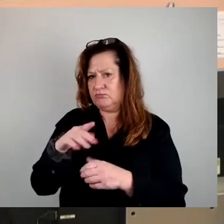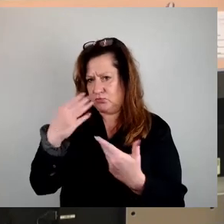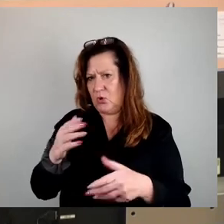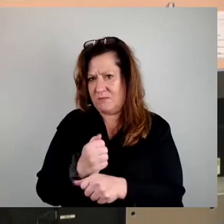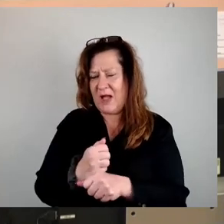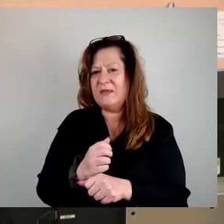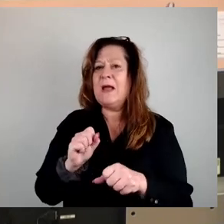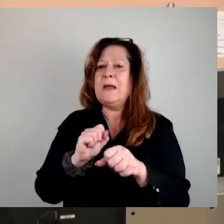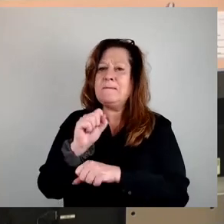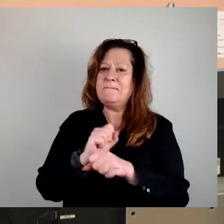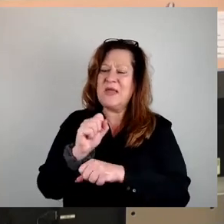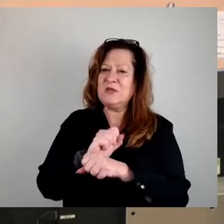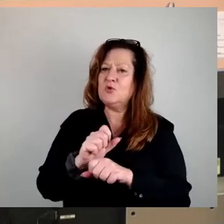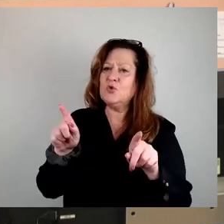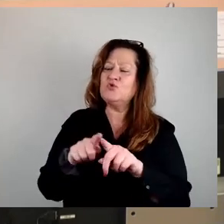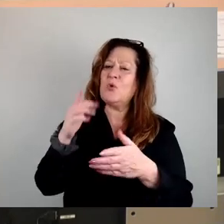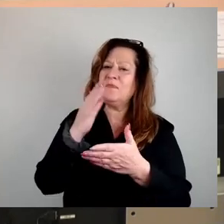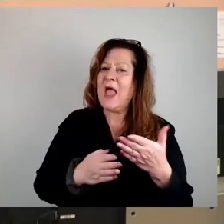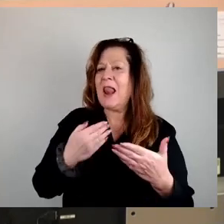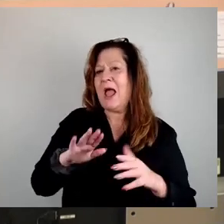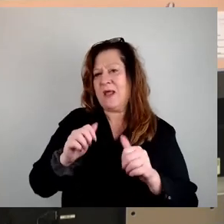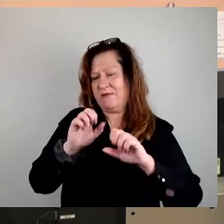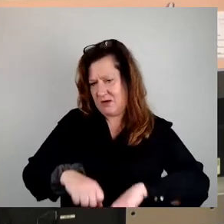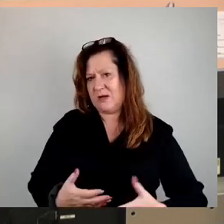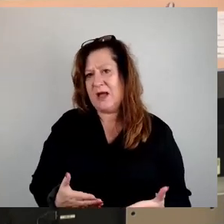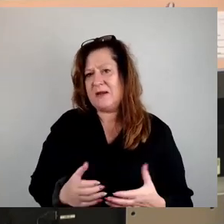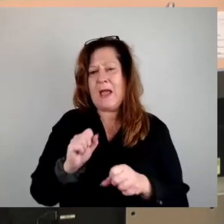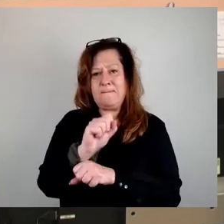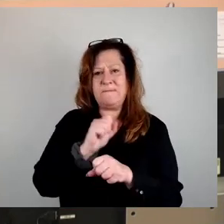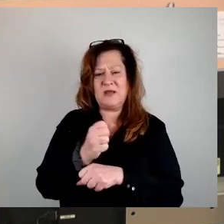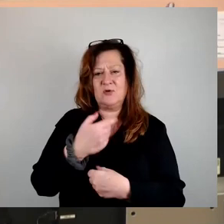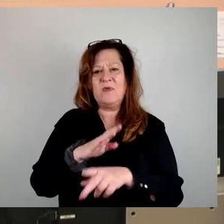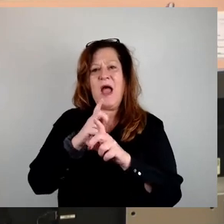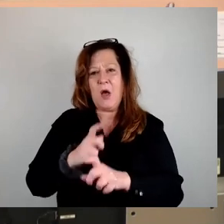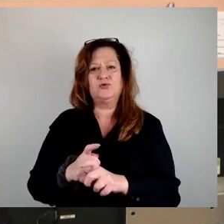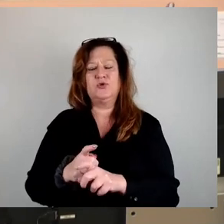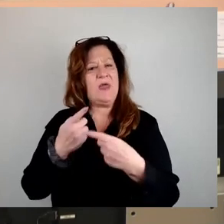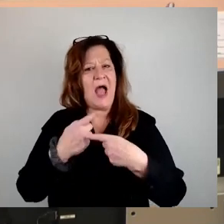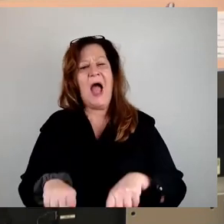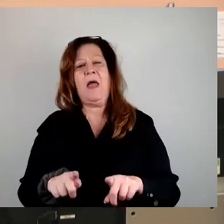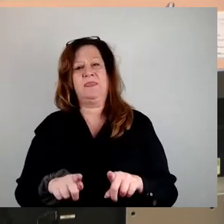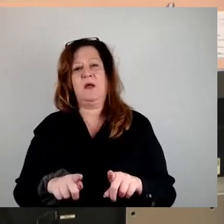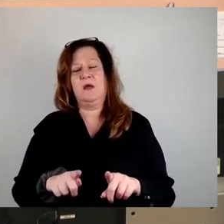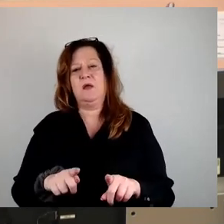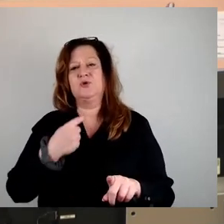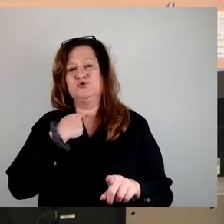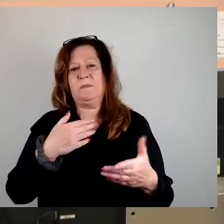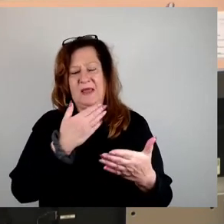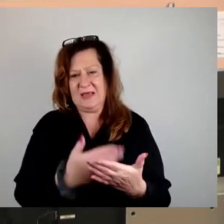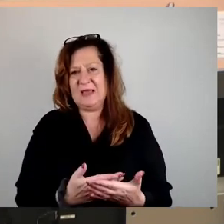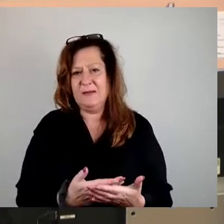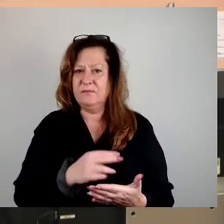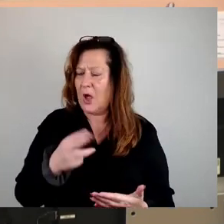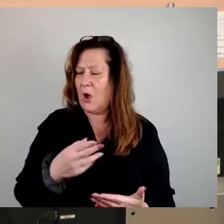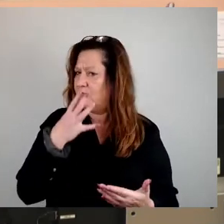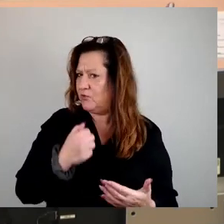abgeholfen ist. Denn der Petitionsausschuss hat da ja bisher ein anderes Votum getroffen. Deswegen möchte ich an dieser Stelle